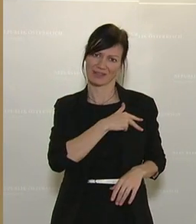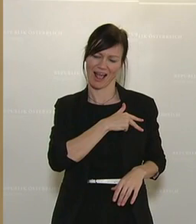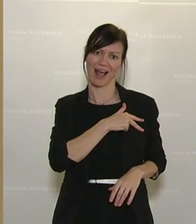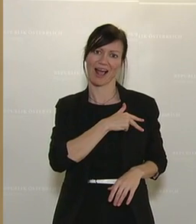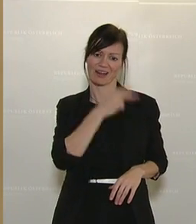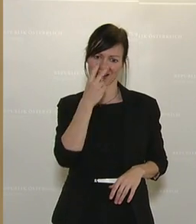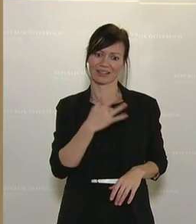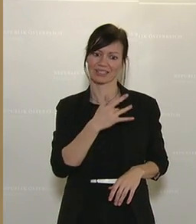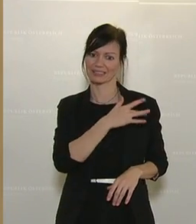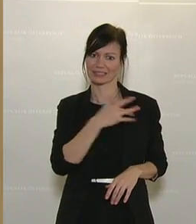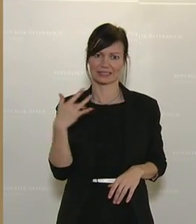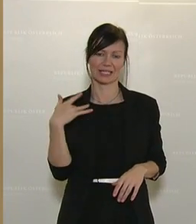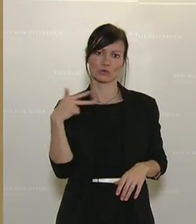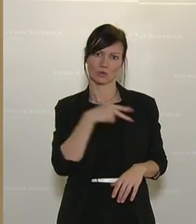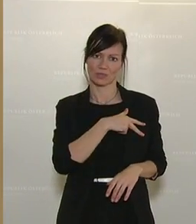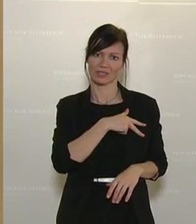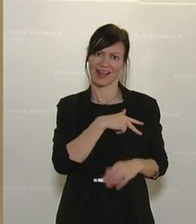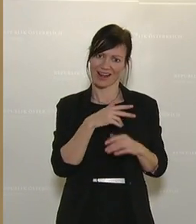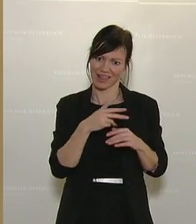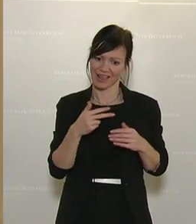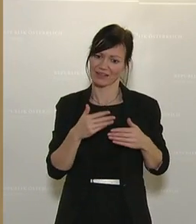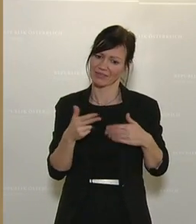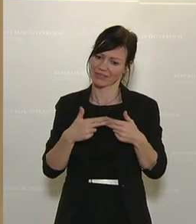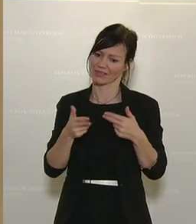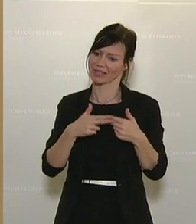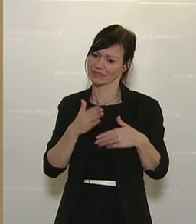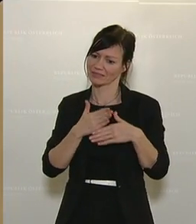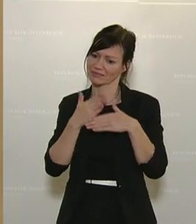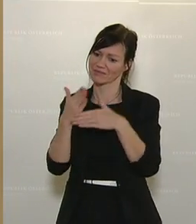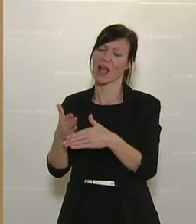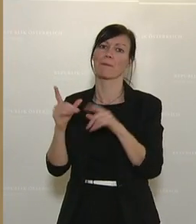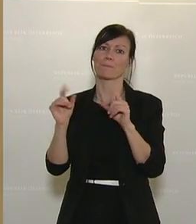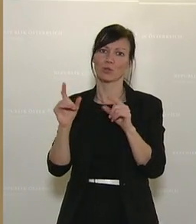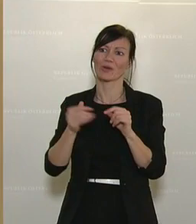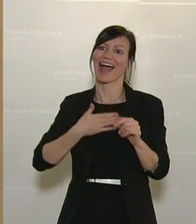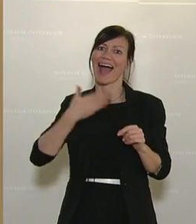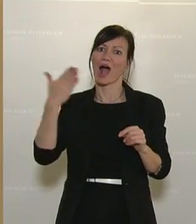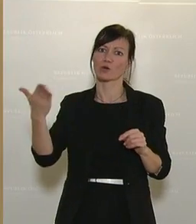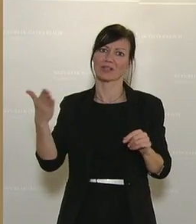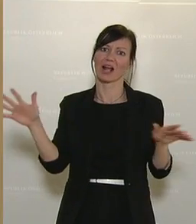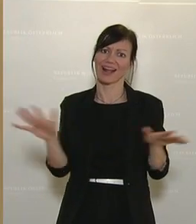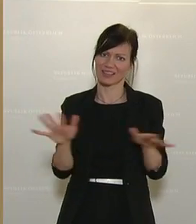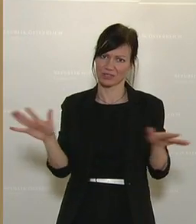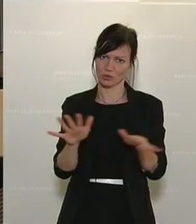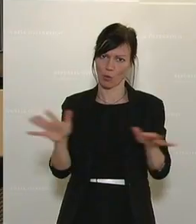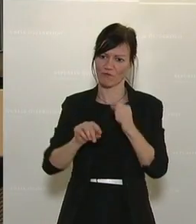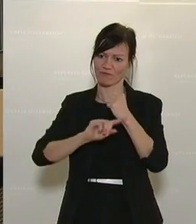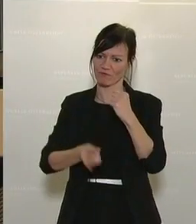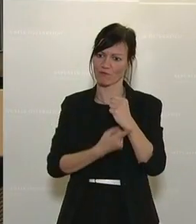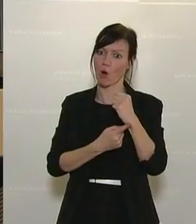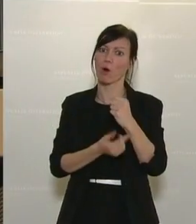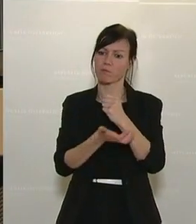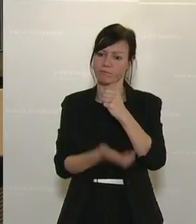vor Ort. Wir haben den Auslandskatastrophenfonds sehr stark erhöht. Es gibt ein neues Programm der Bundesregierung